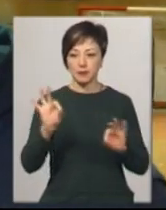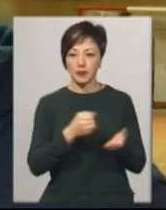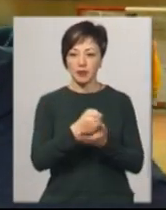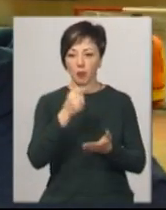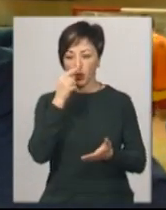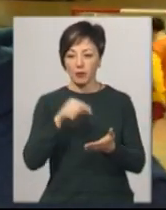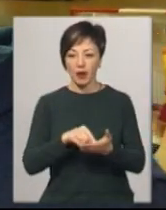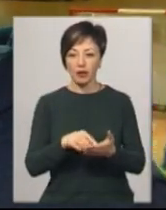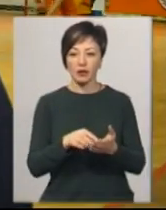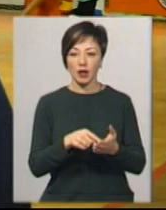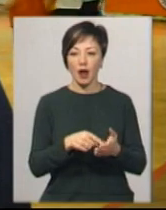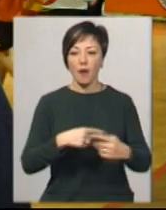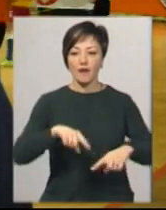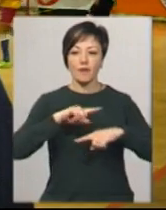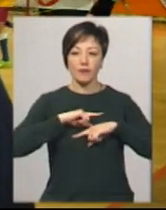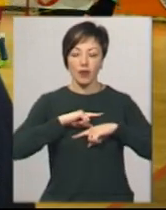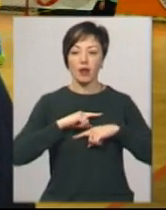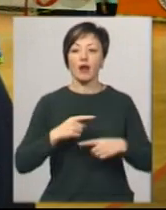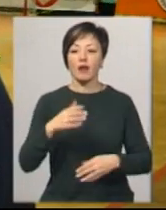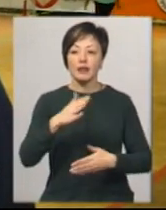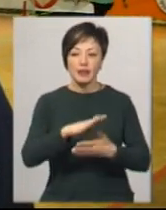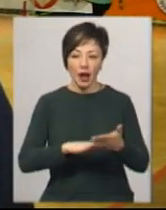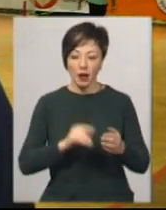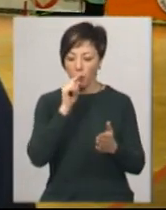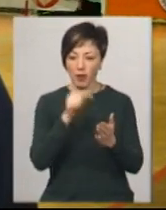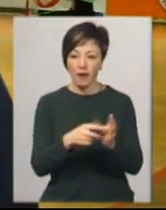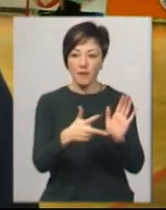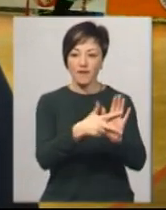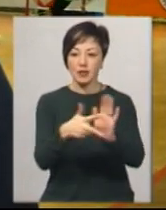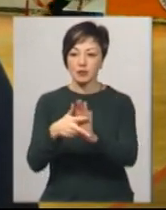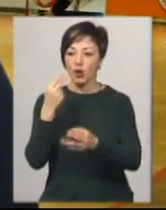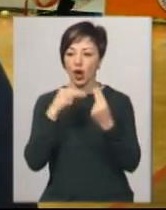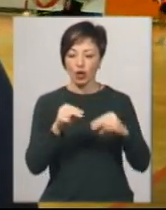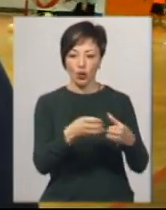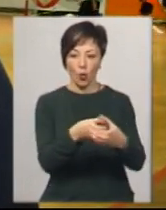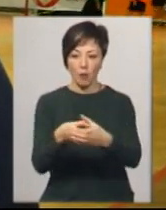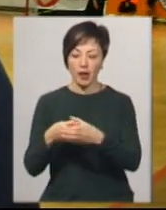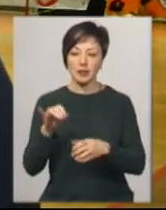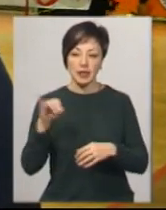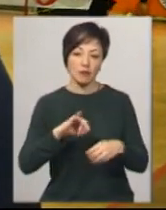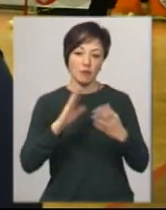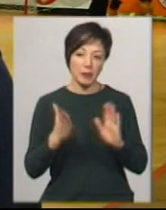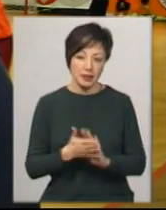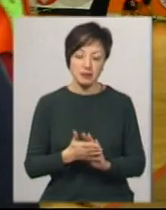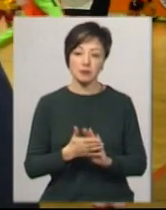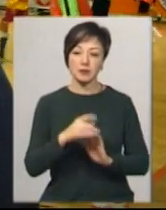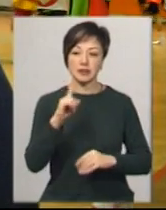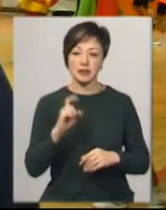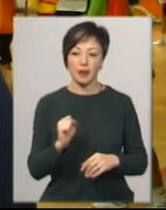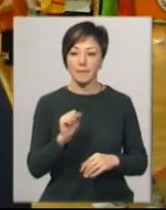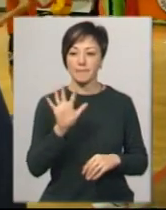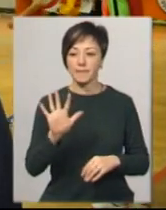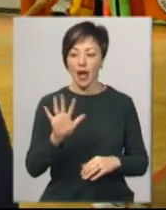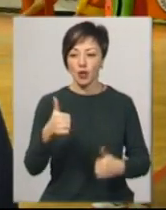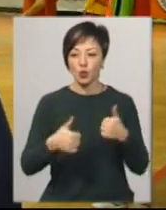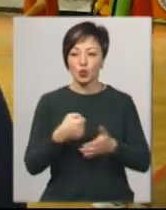потрапляння до серії плей-офф. Подальший етап виходить по вісім кращих команд. Ну, і, в принципі, вже за п'ять